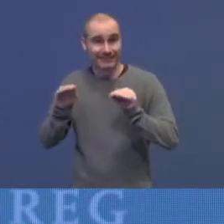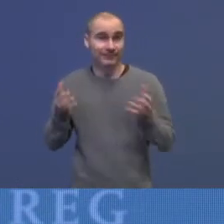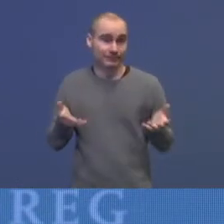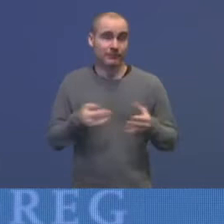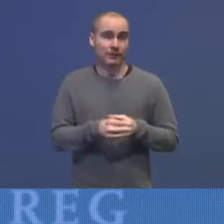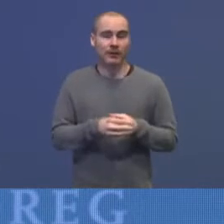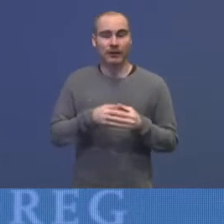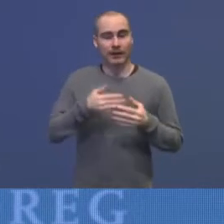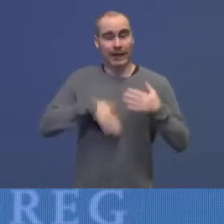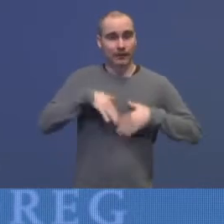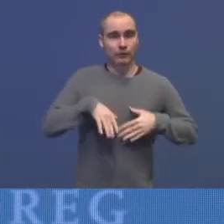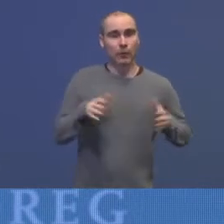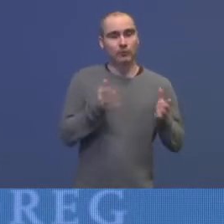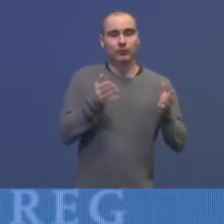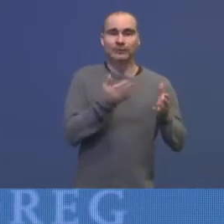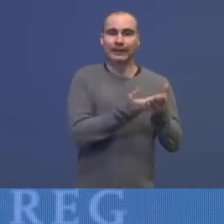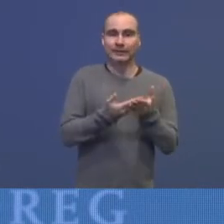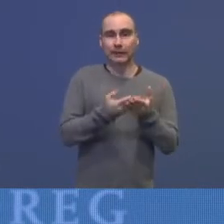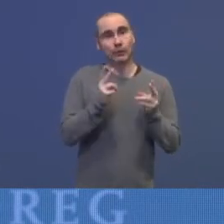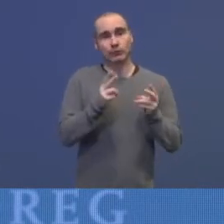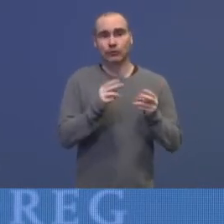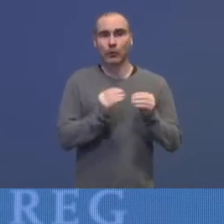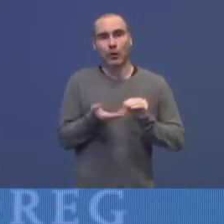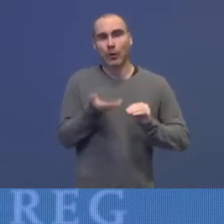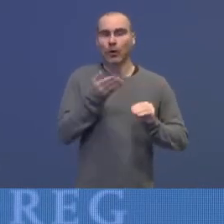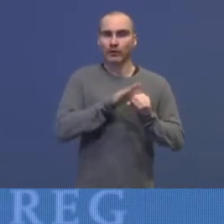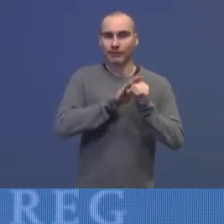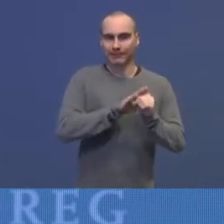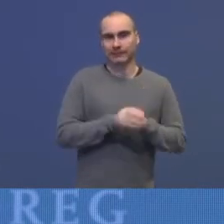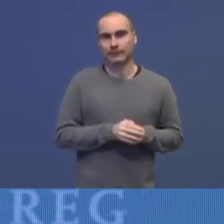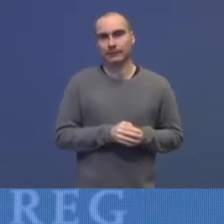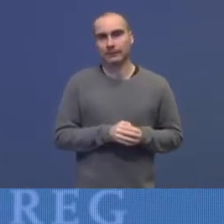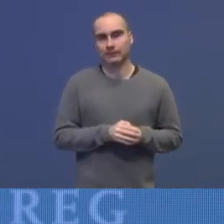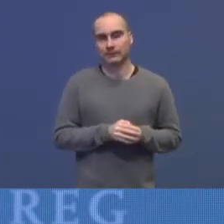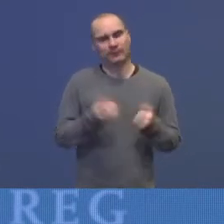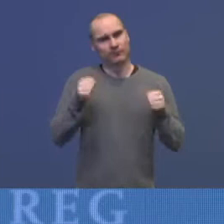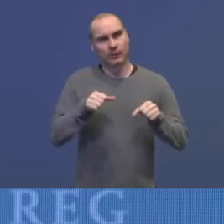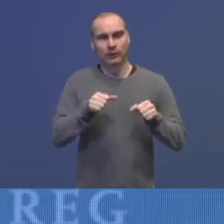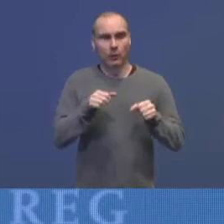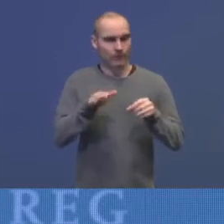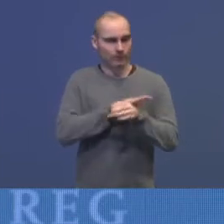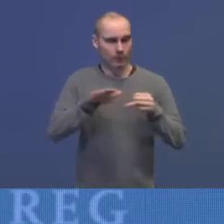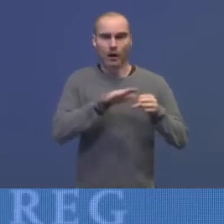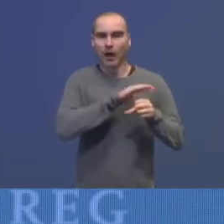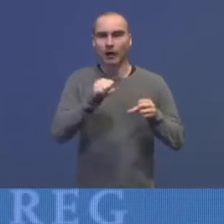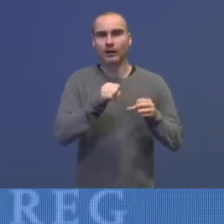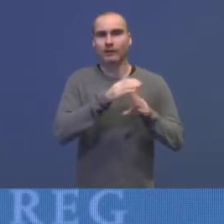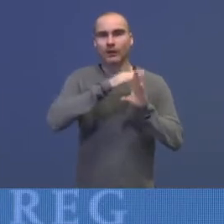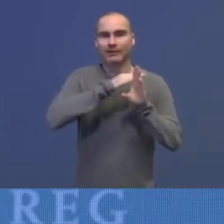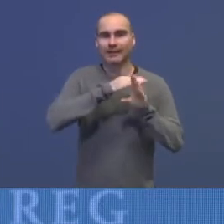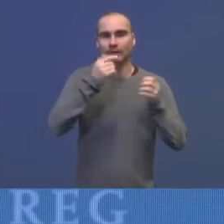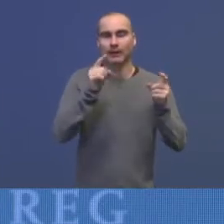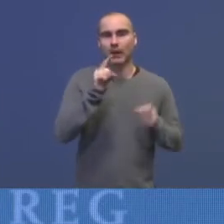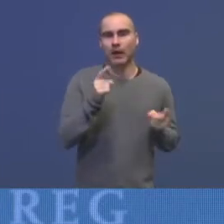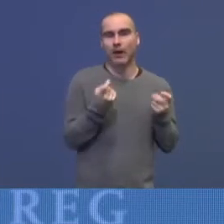helse- og omsorgstjenestene vil også oppleve økt press, og det kan bli vanskelig å oppfølge alle kvalitetskrav for institusjoner og